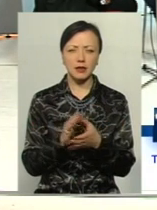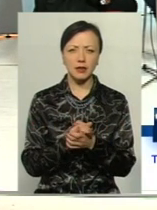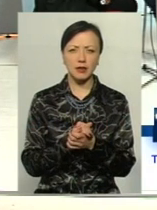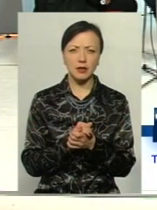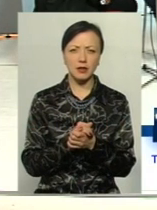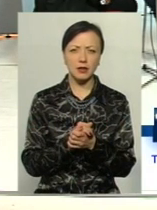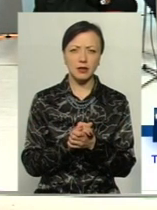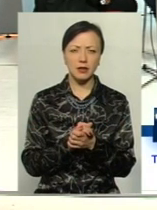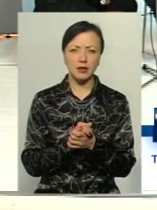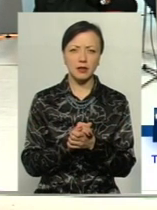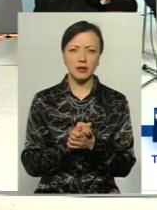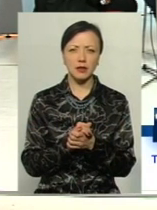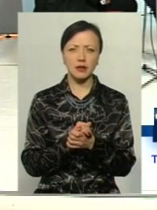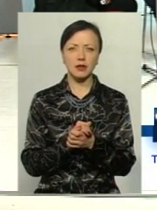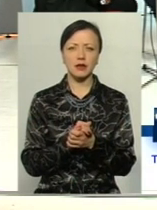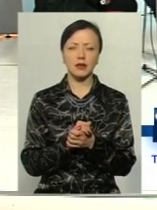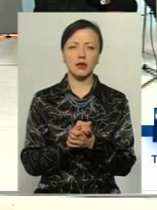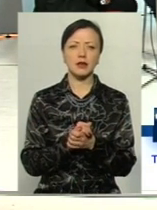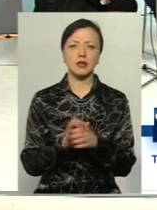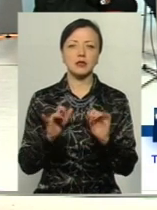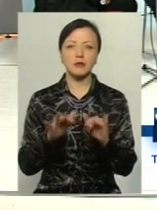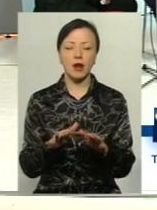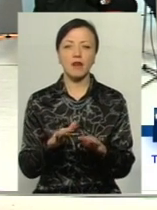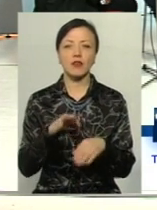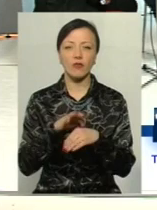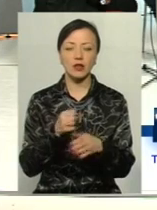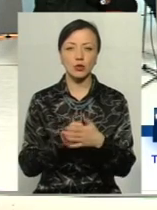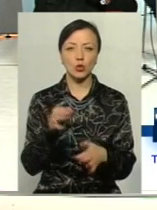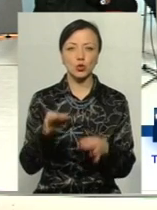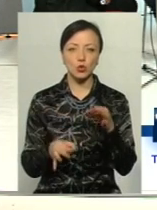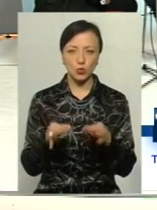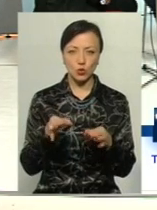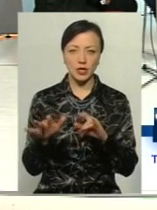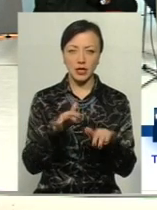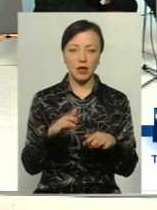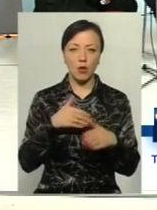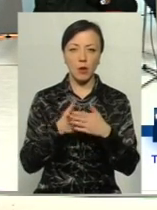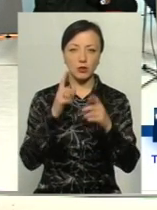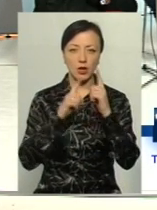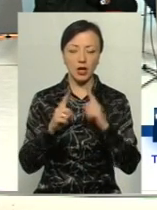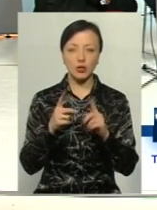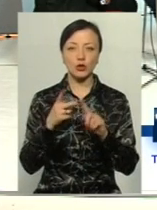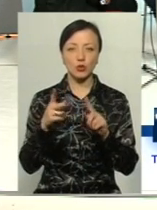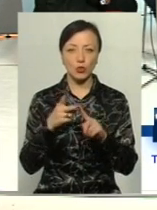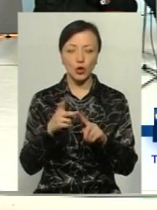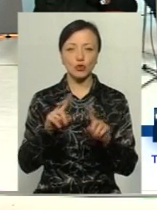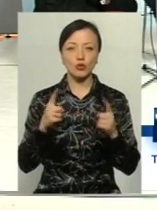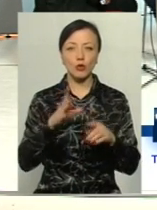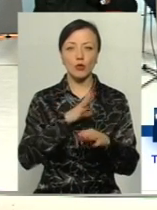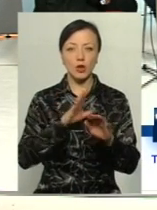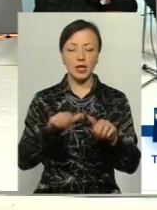суду по діяльності Замачків Харасу і друге питання? Чому полоніційовано